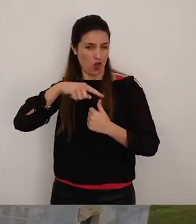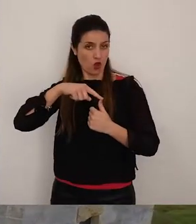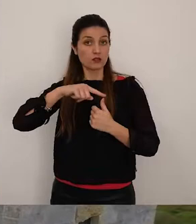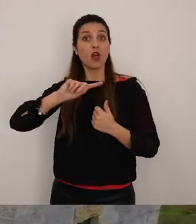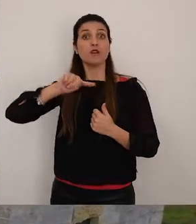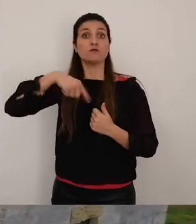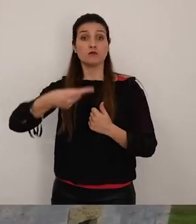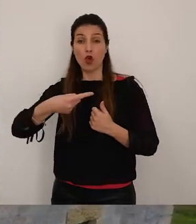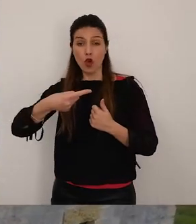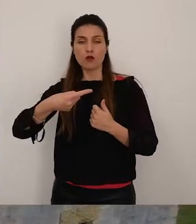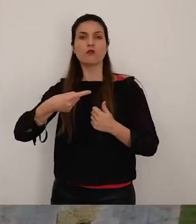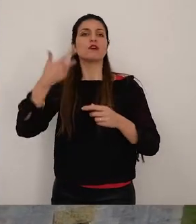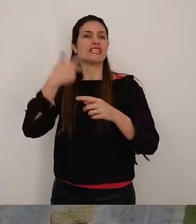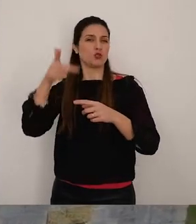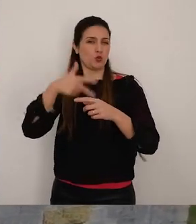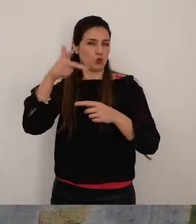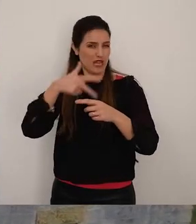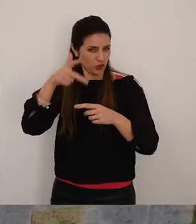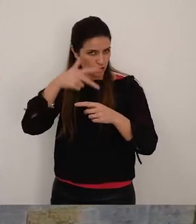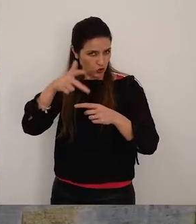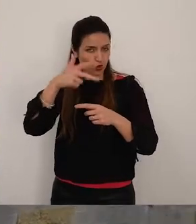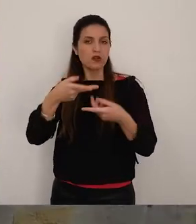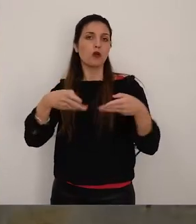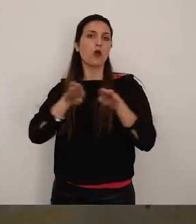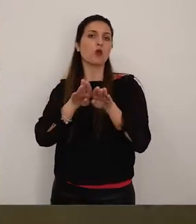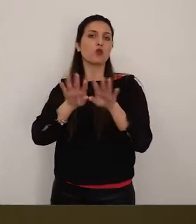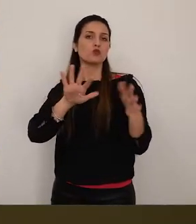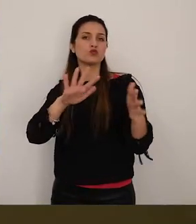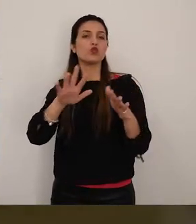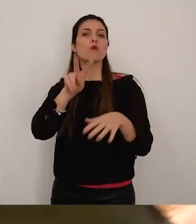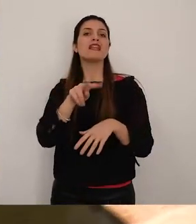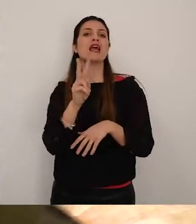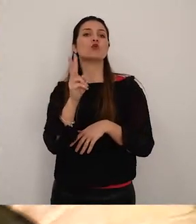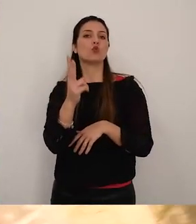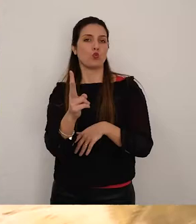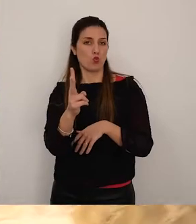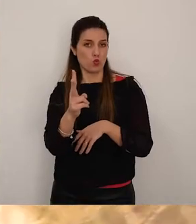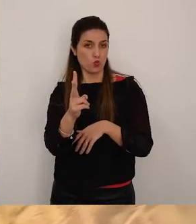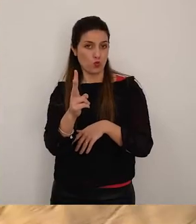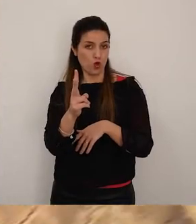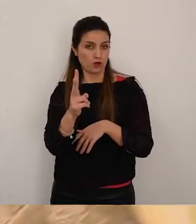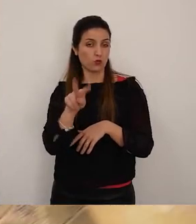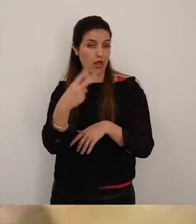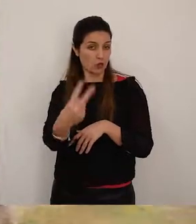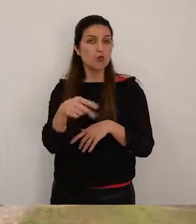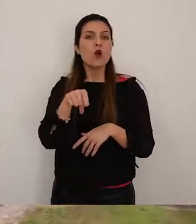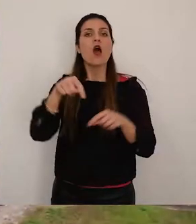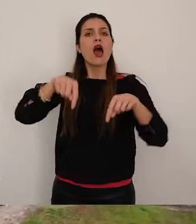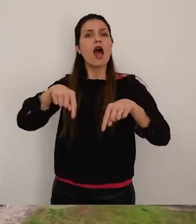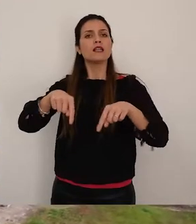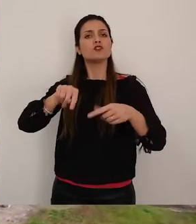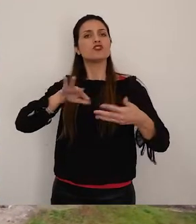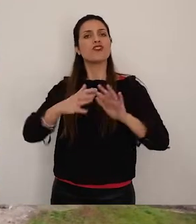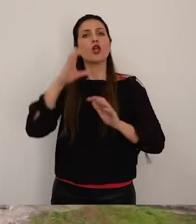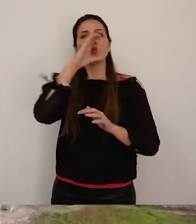serio e complesso processo di ristrutturazione conclusosi nel marzo del 2002 tanto da divenire oggi un luogo di attrazione